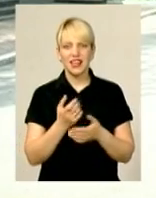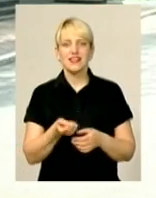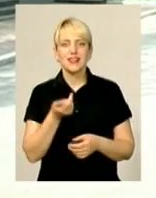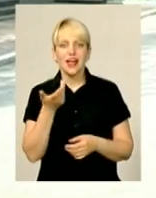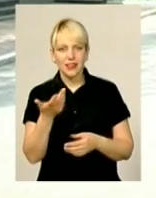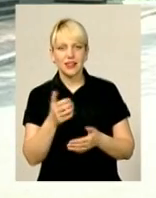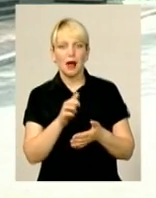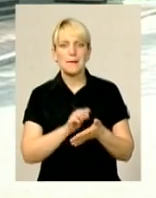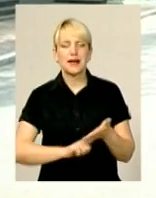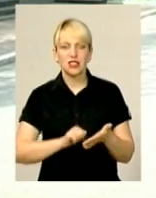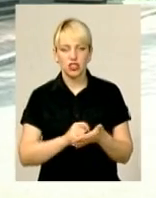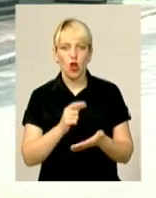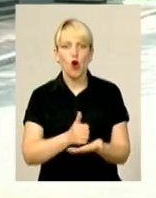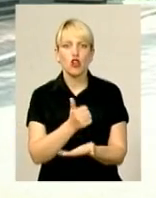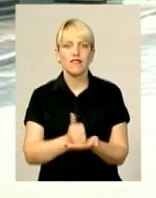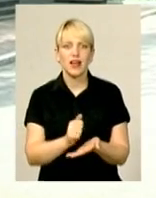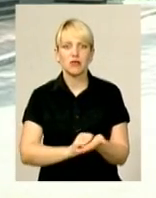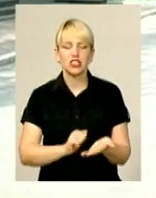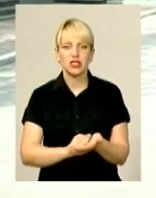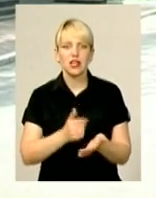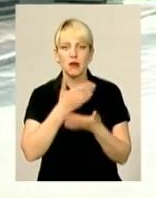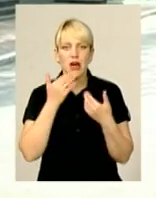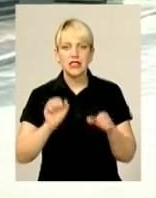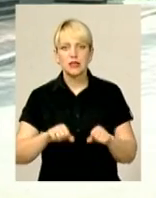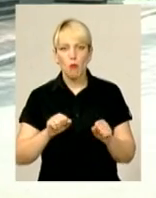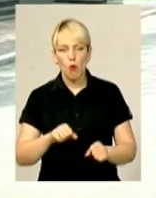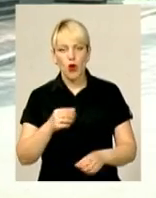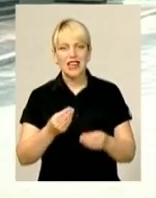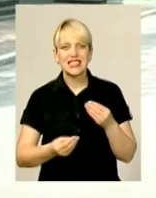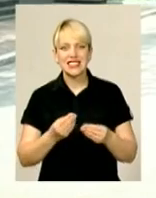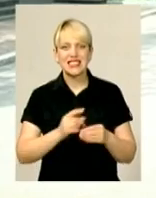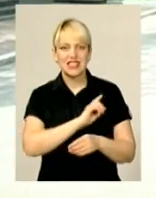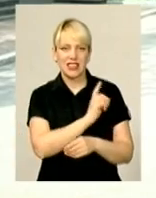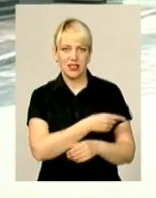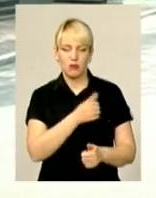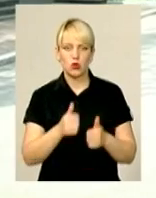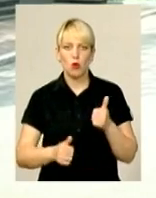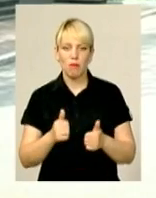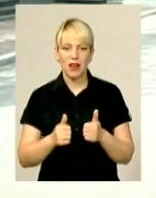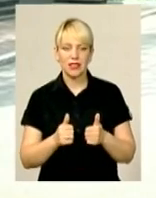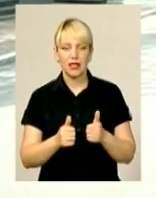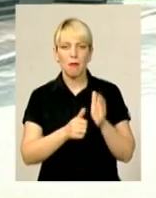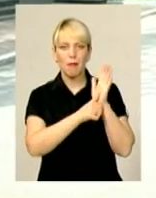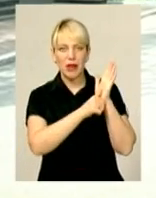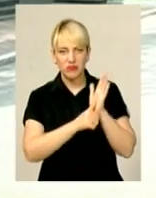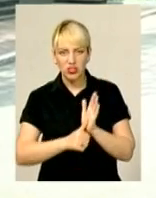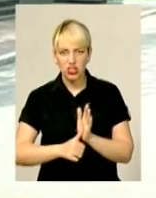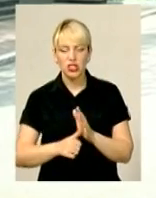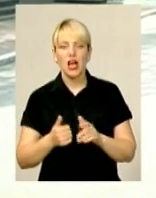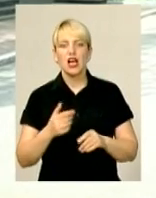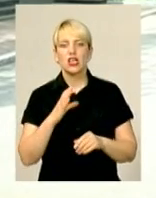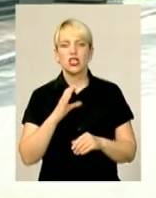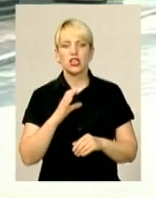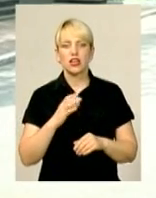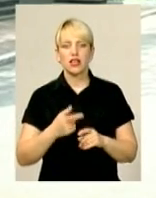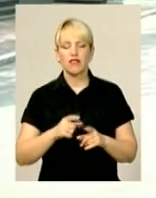працювати. Одна з головних причин – ми не маємо змоги грати з сильними суперниками першого півріччя. «Соків» грає ще в регбі